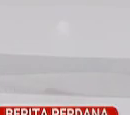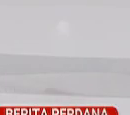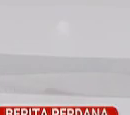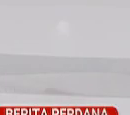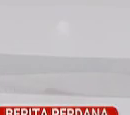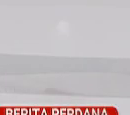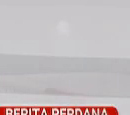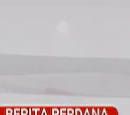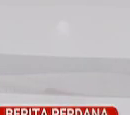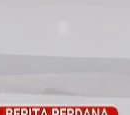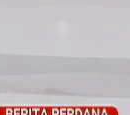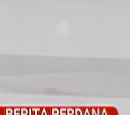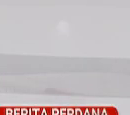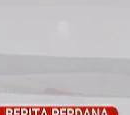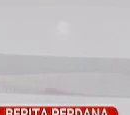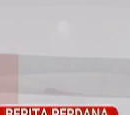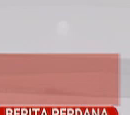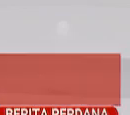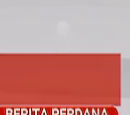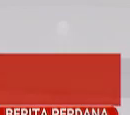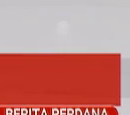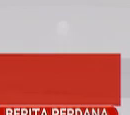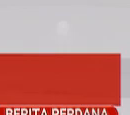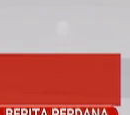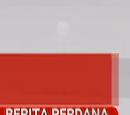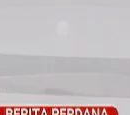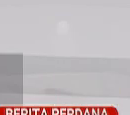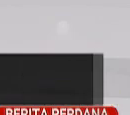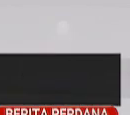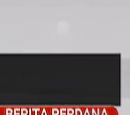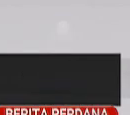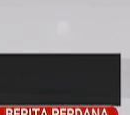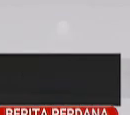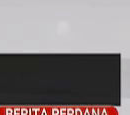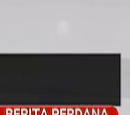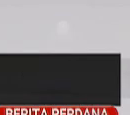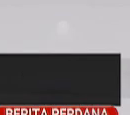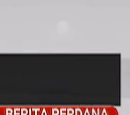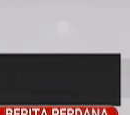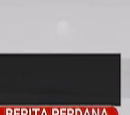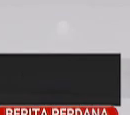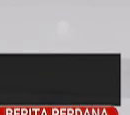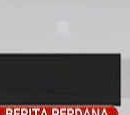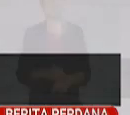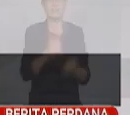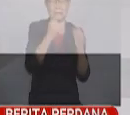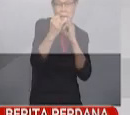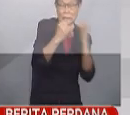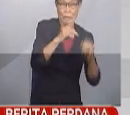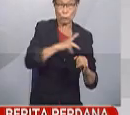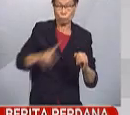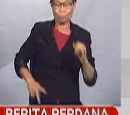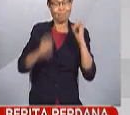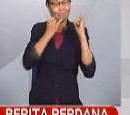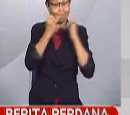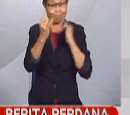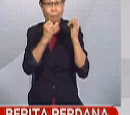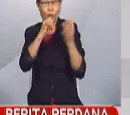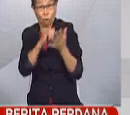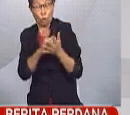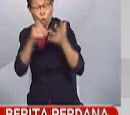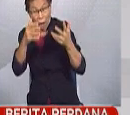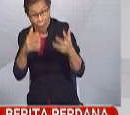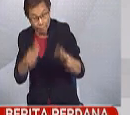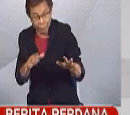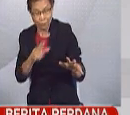pihak yang terlibat dalam proses temubual di Istana Negara pada Selasa dan Rabu Lepas. Berdasarkan proses itu, Al-Sultan Abdullah Riayatuddin Al